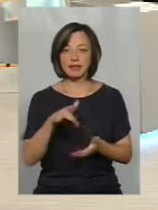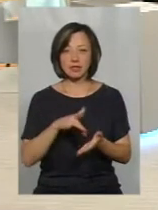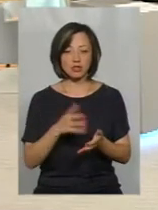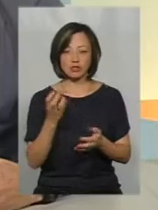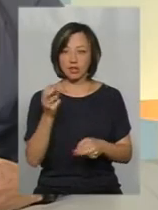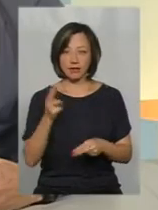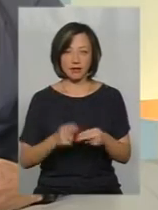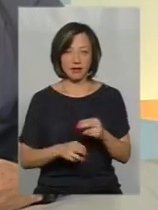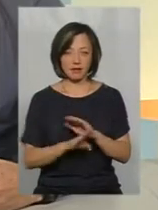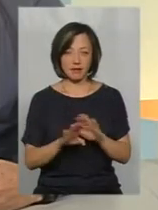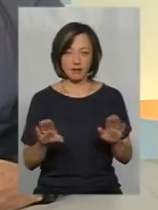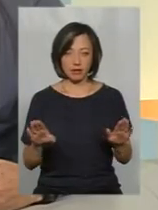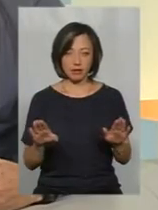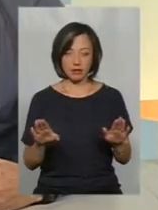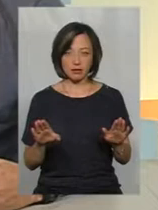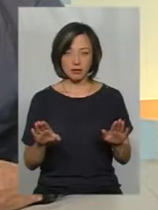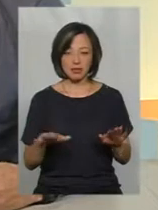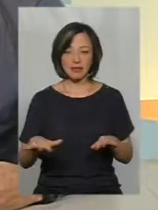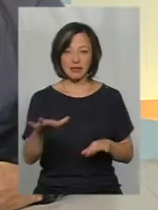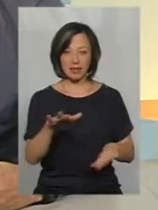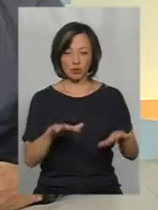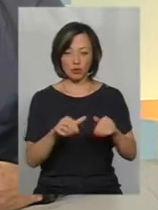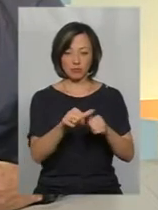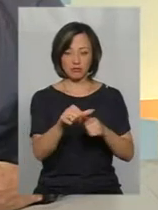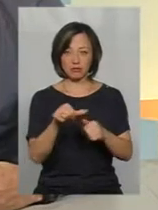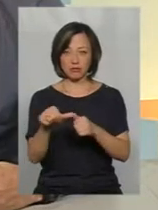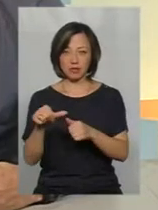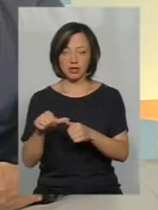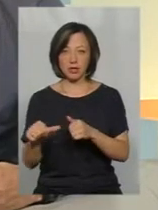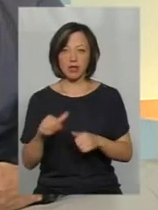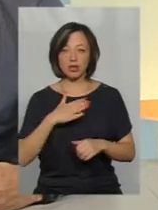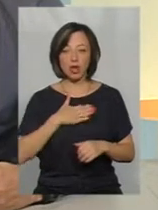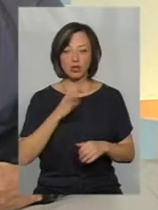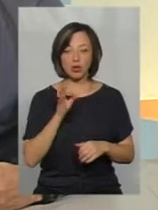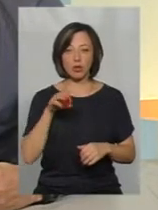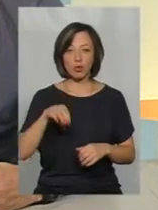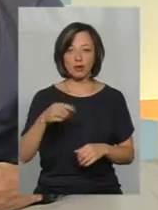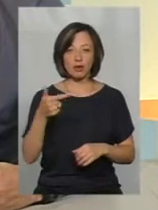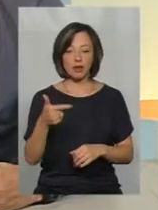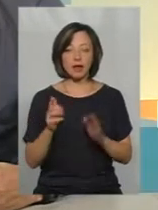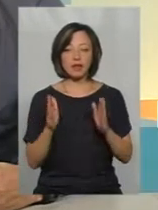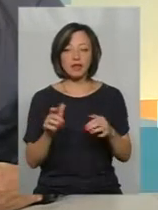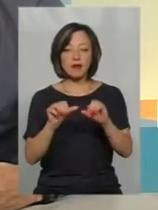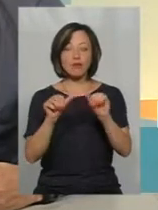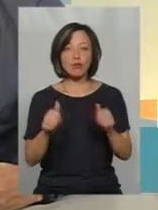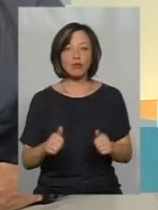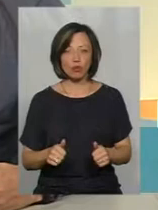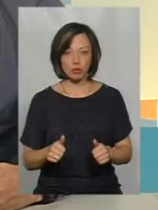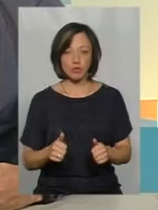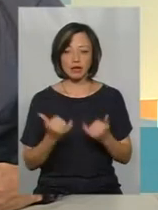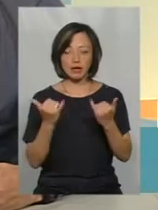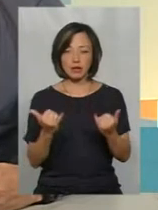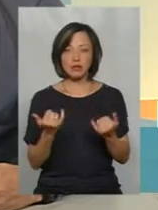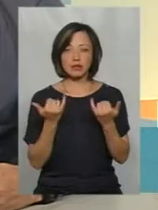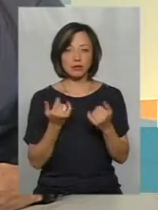завершеним. От, крім того, більшість наших ОТГ, ну, на стадії формування, і для них це